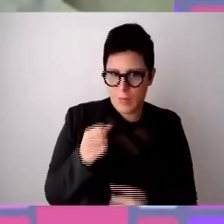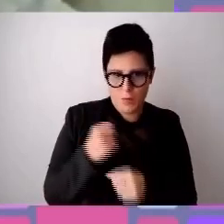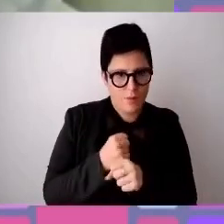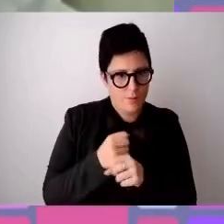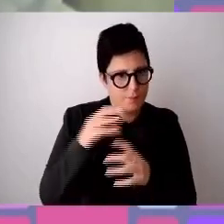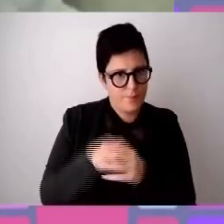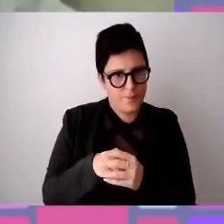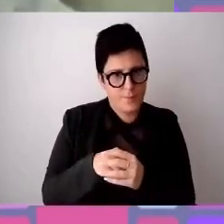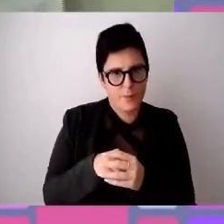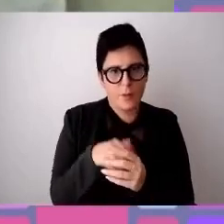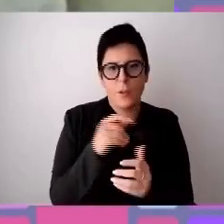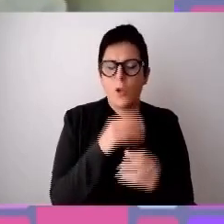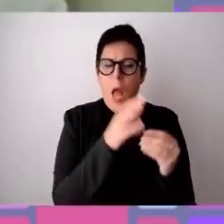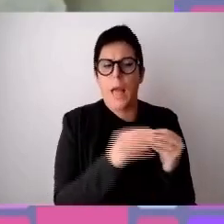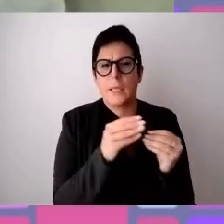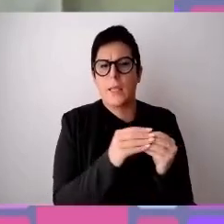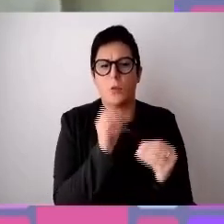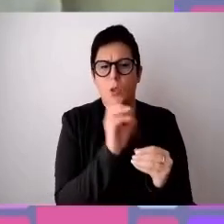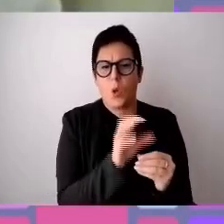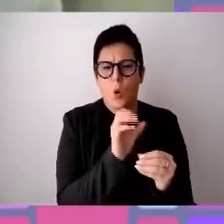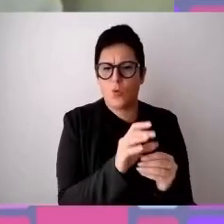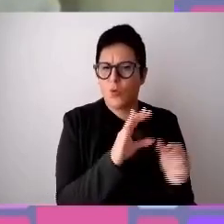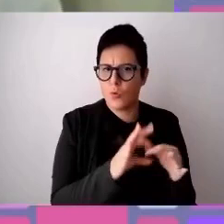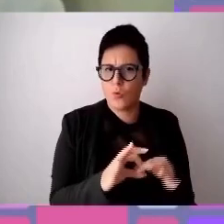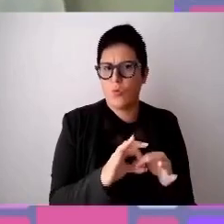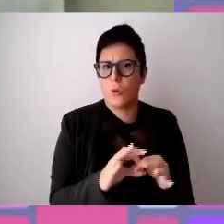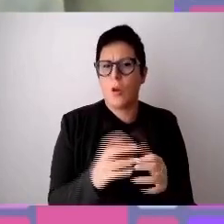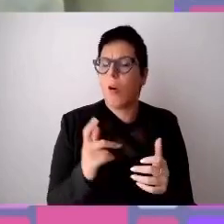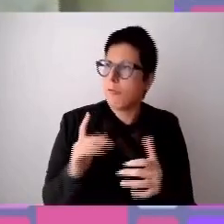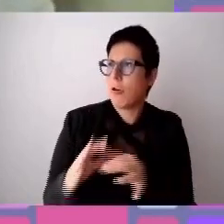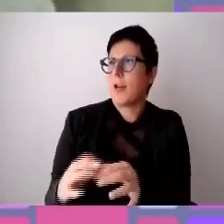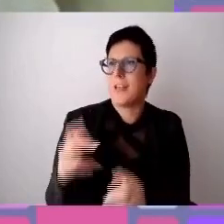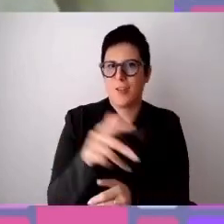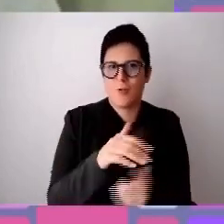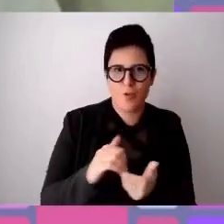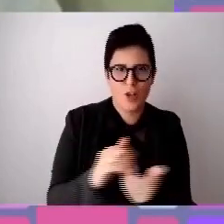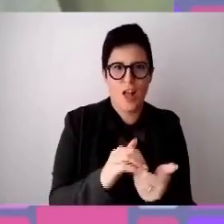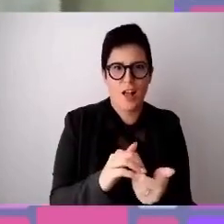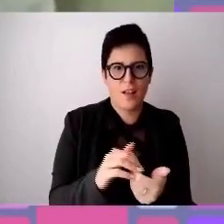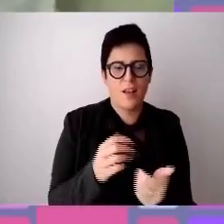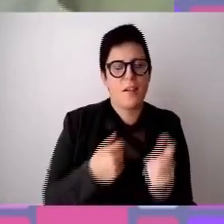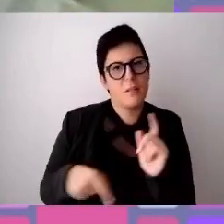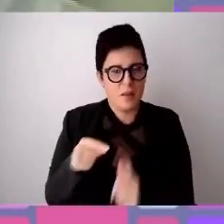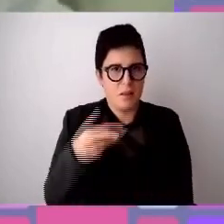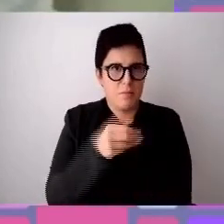Executive Coach e come persona connessa al sociale, quindi anche ovviamente al